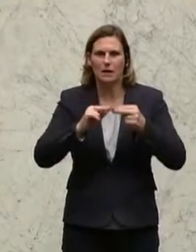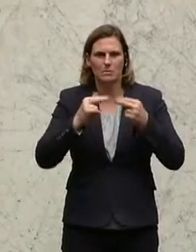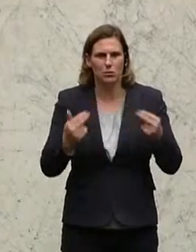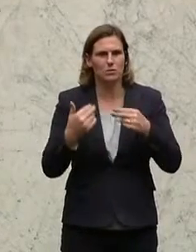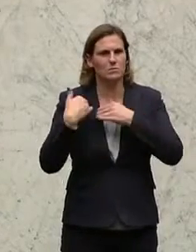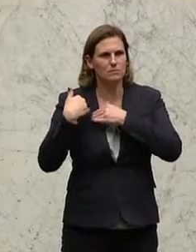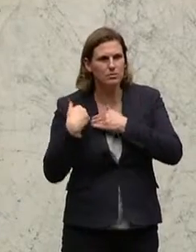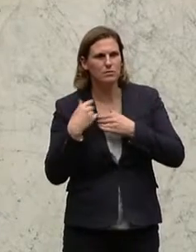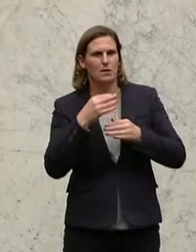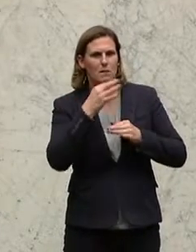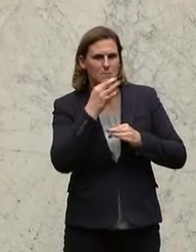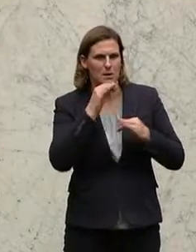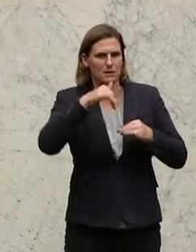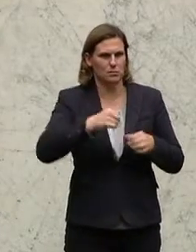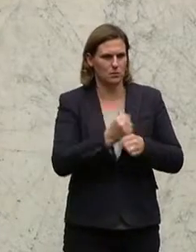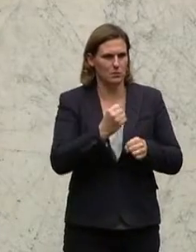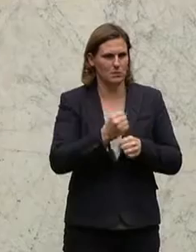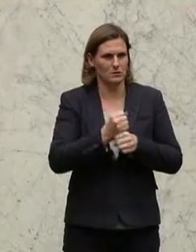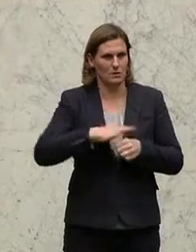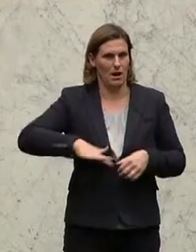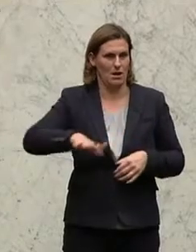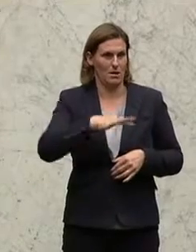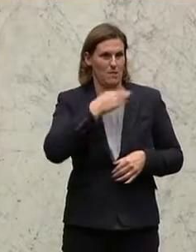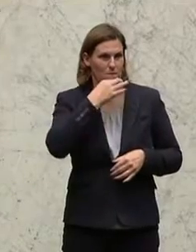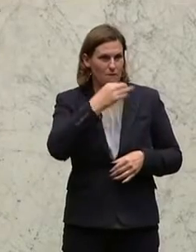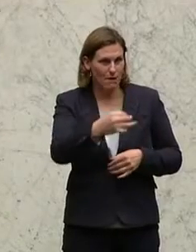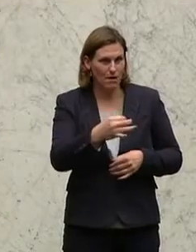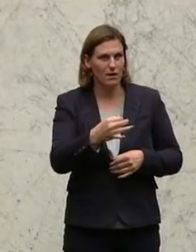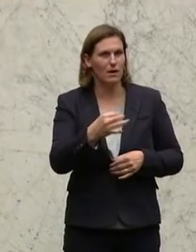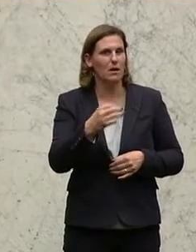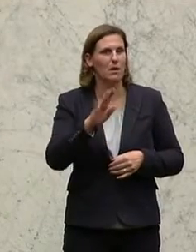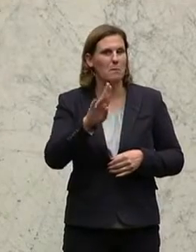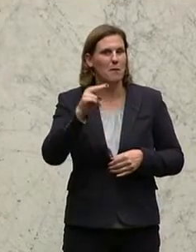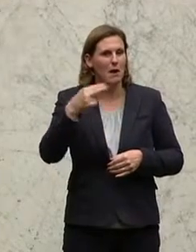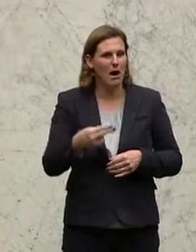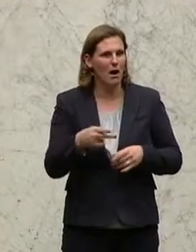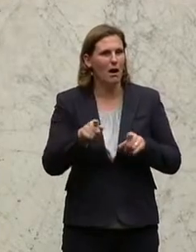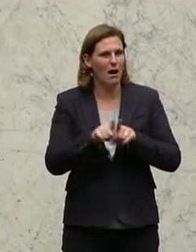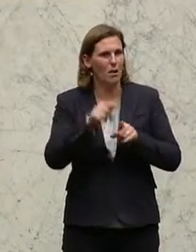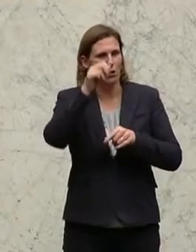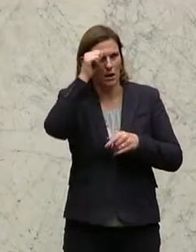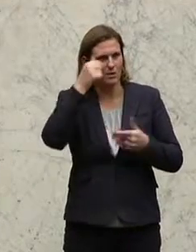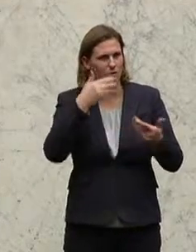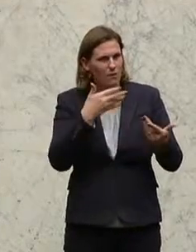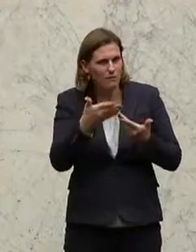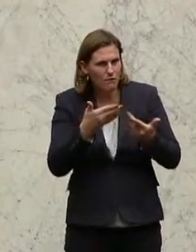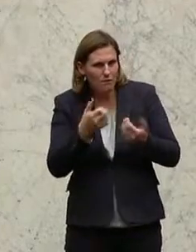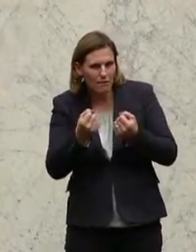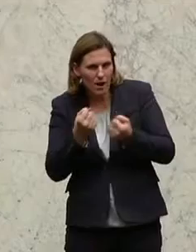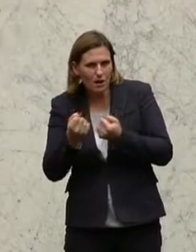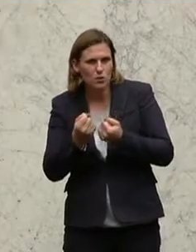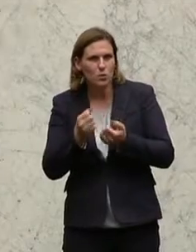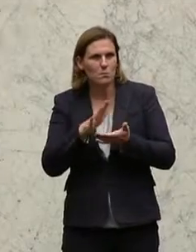verbessern muss, sondern generell bei der Frage, Bezirkshauptmannschaft ist Verwaltung, Verwaltung sollte eigentlich